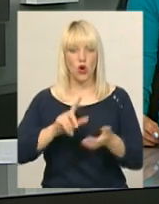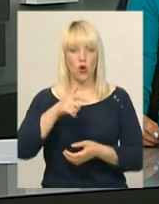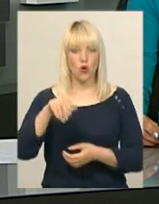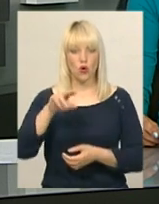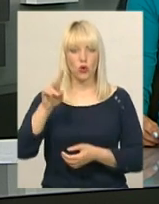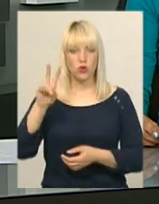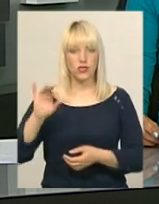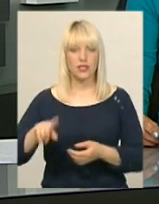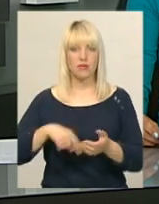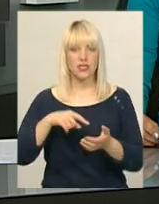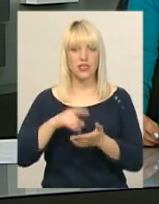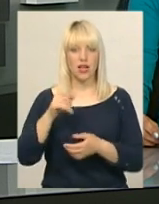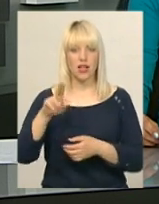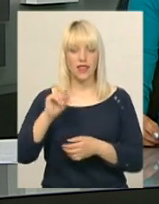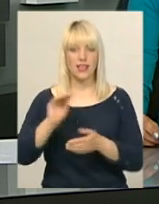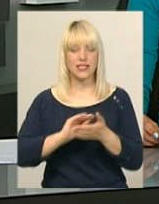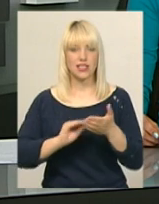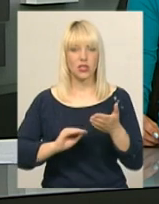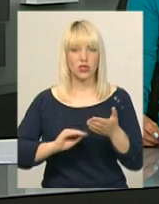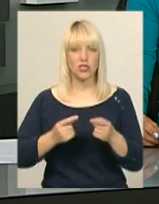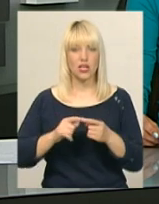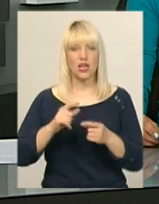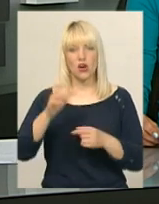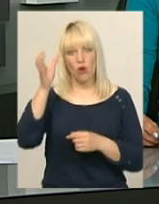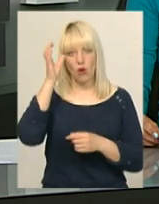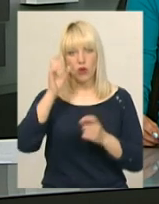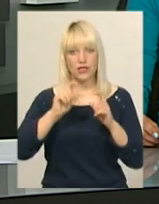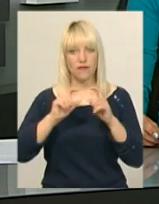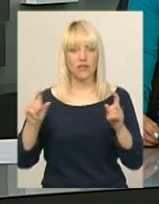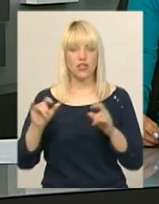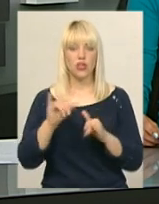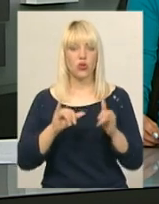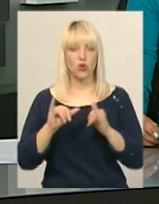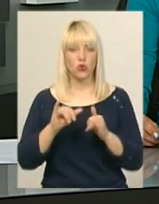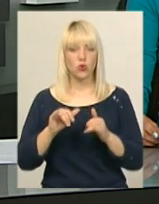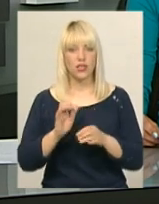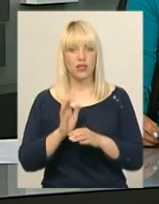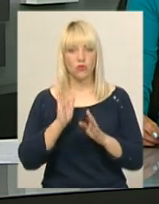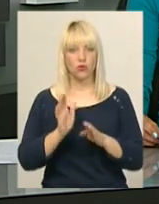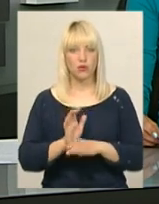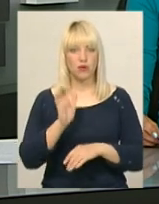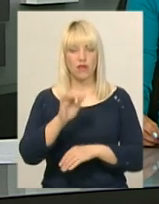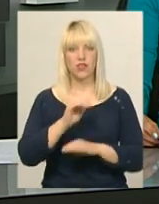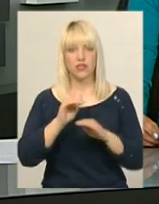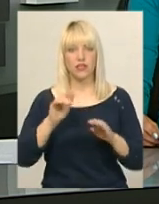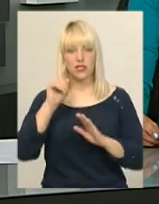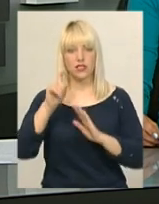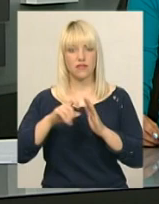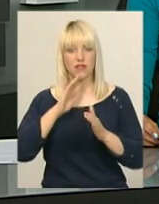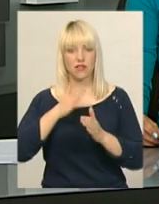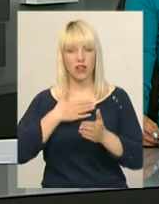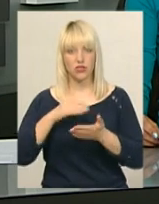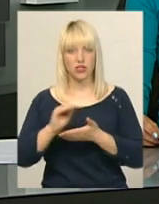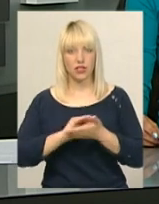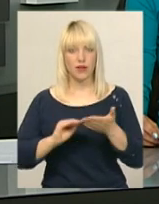начальнику міського відділу освіти. Чому школу збираються реорганізувати і куди відправлять навчатися дітей, дізнавалася Надія Драганчук. Наразі